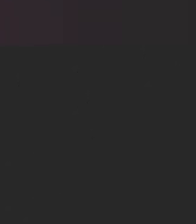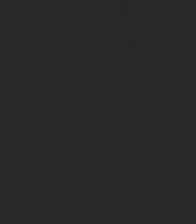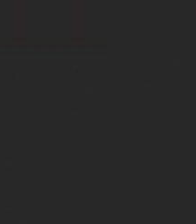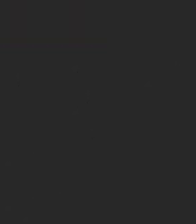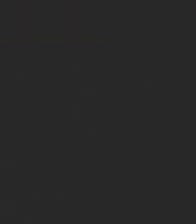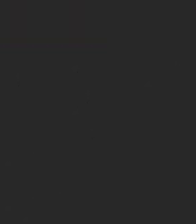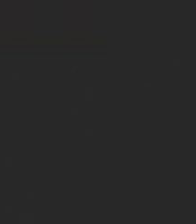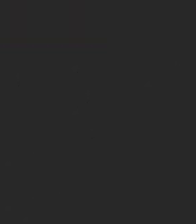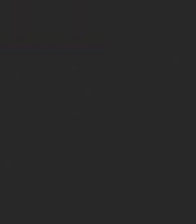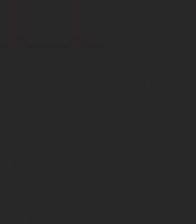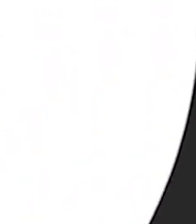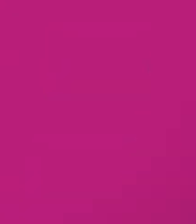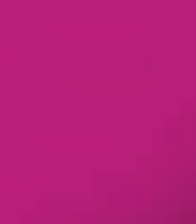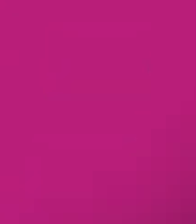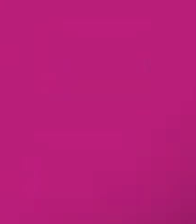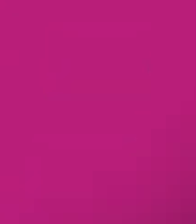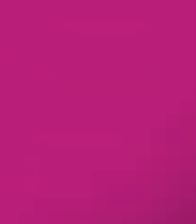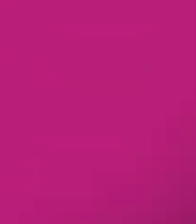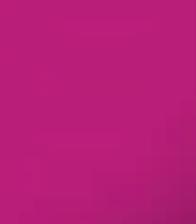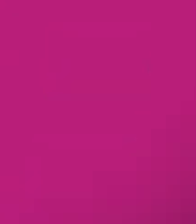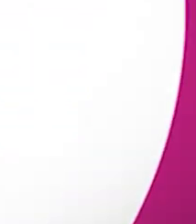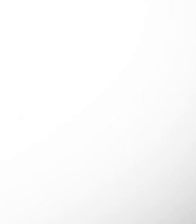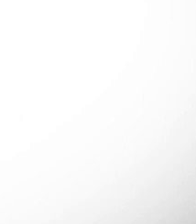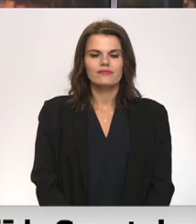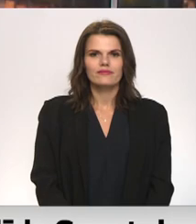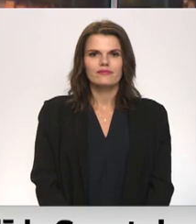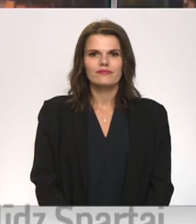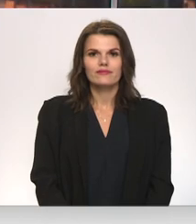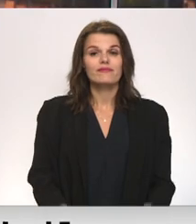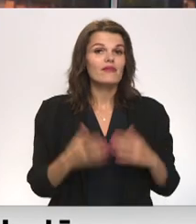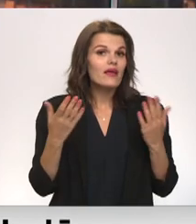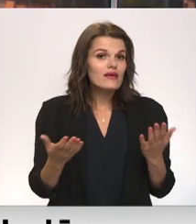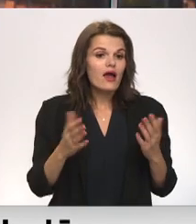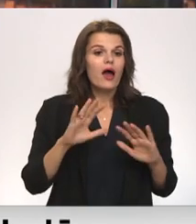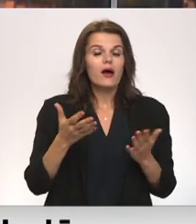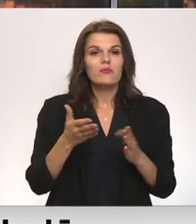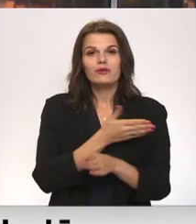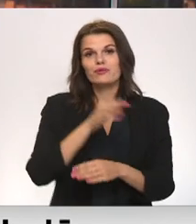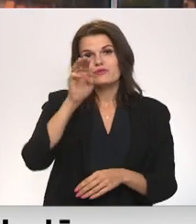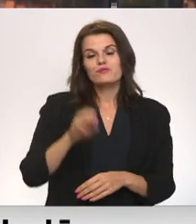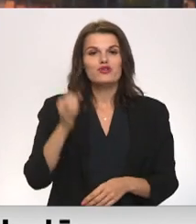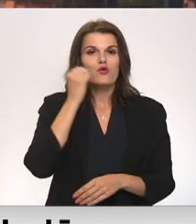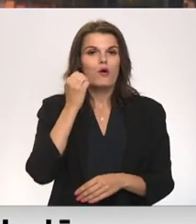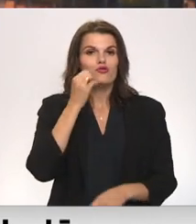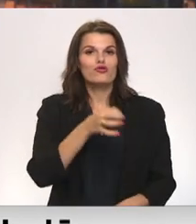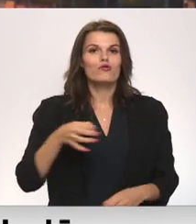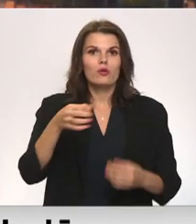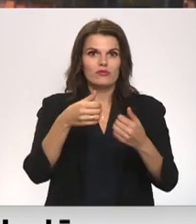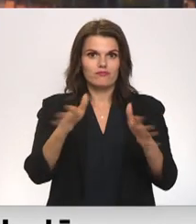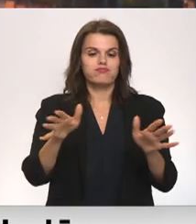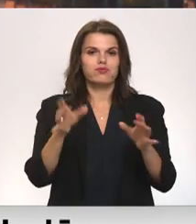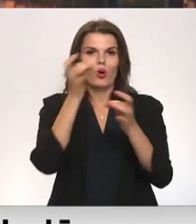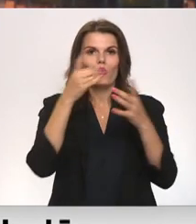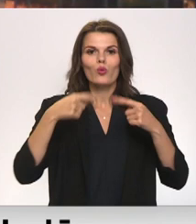Re, visi ēters ir te! Jā, bet pirms mēneša Bauskas novadā durvis vēra kultūra